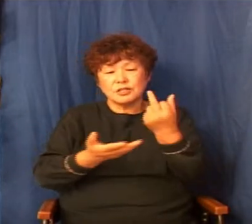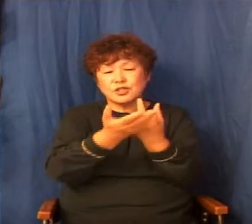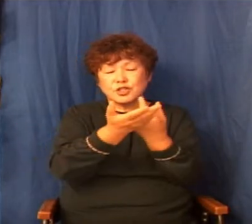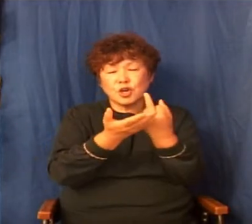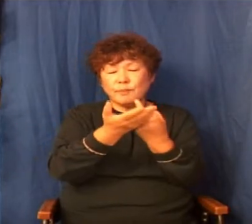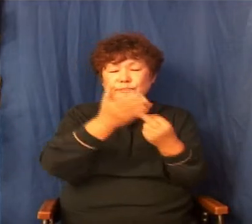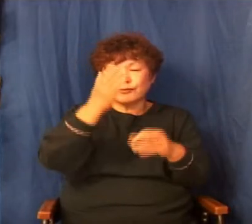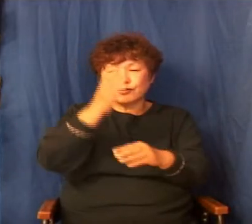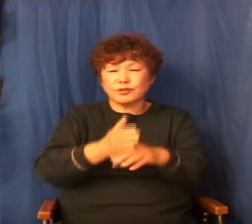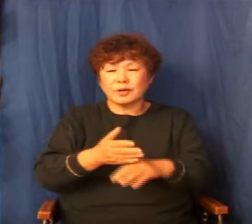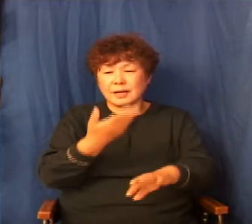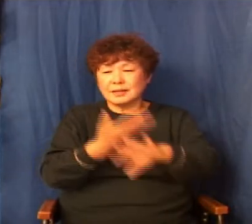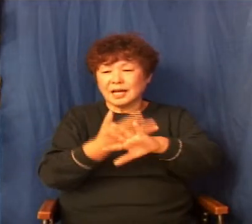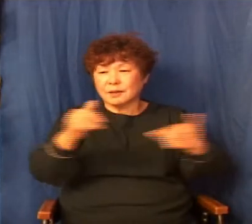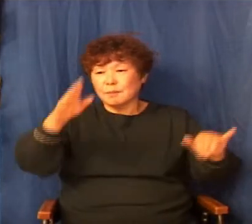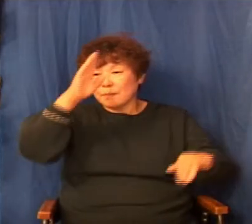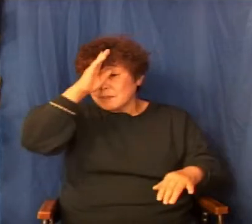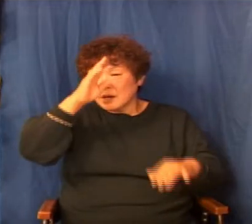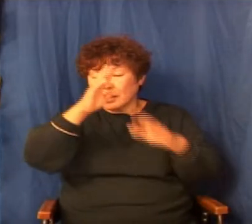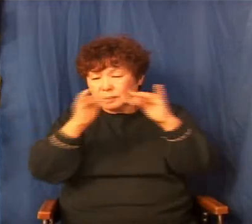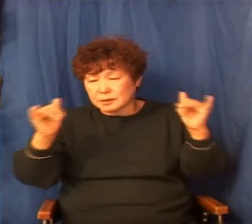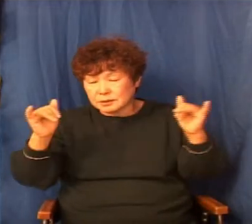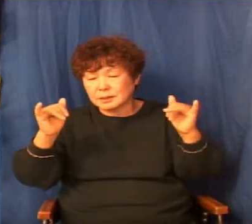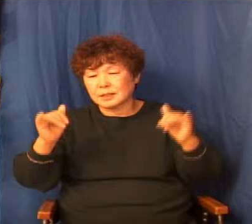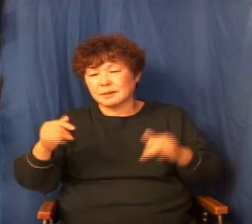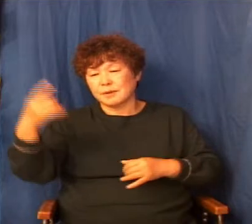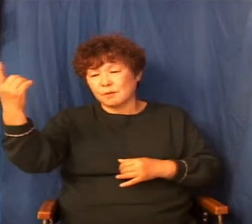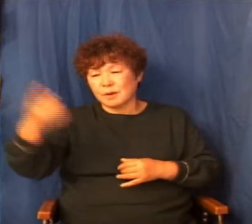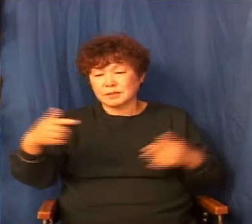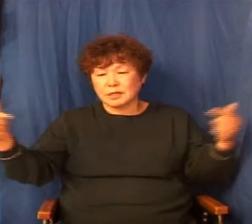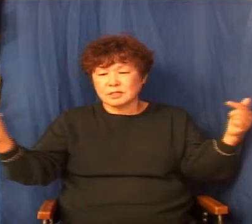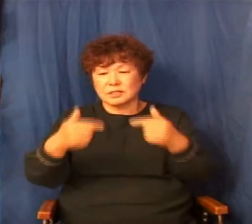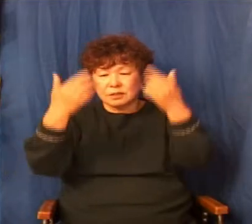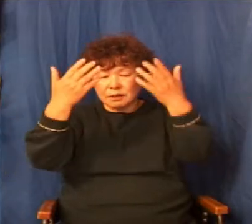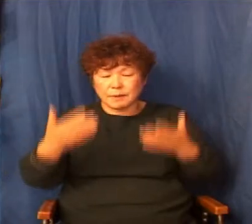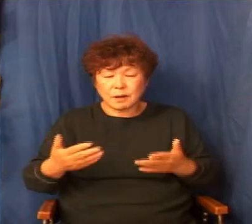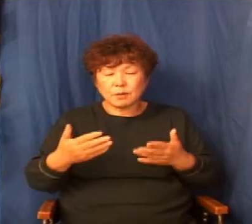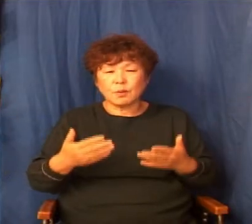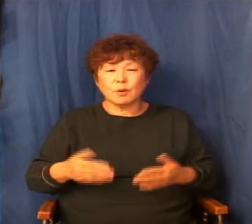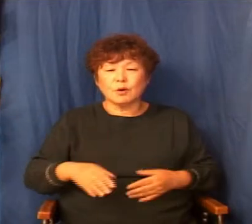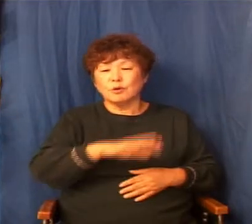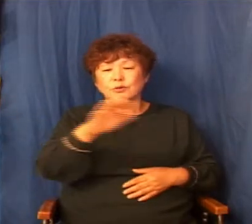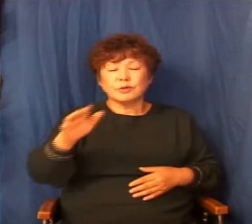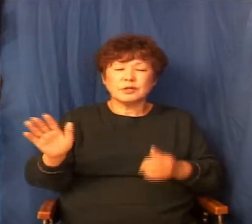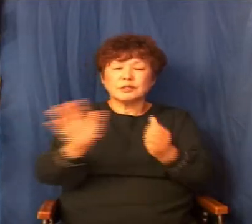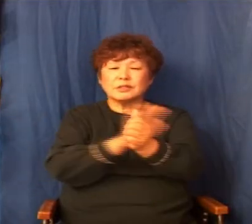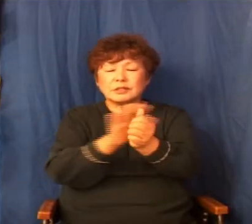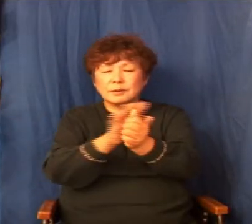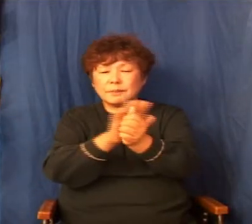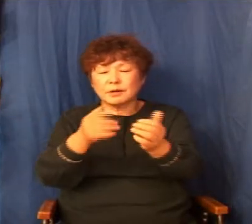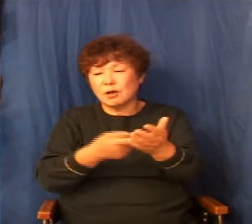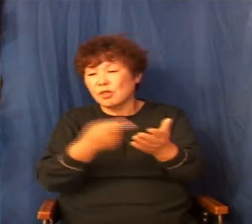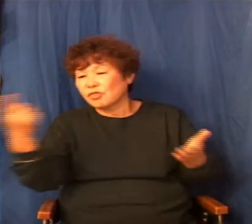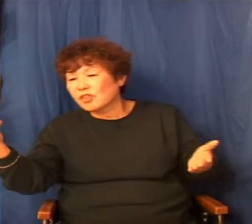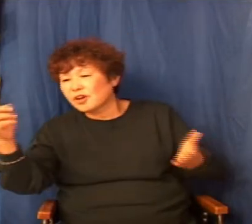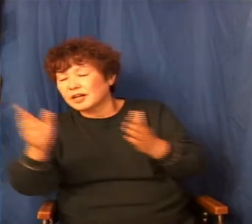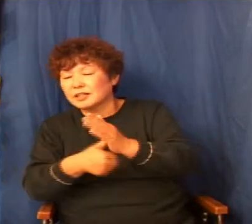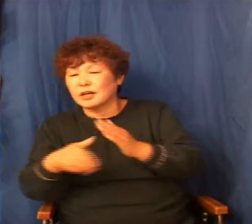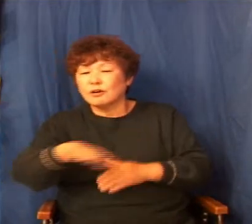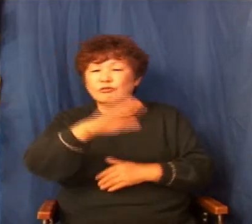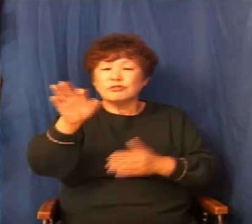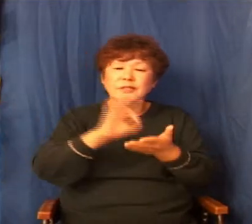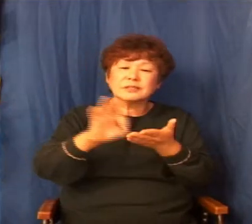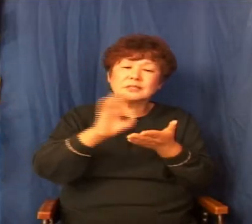다른 병든 사람들이 와서 고침을 받고 후한 예로 우리를 대접하고 떠날 때에 우리의 쓸